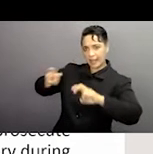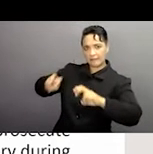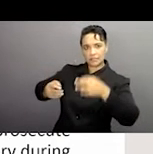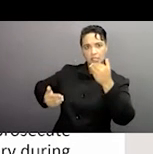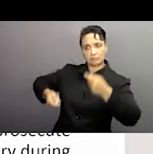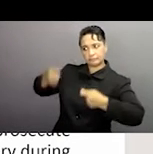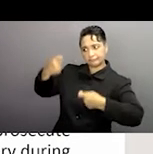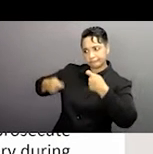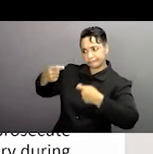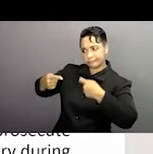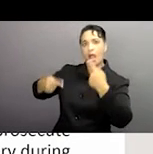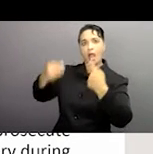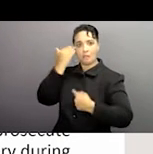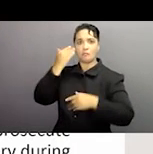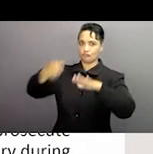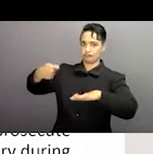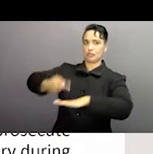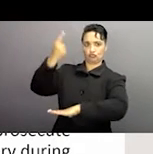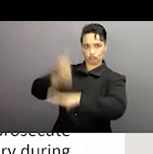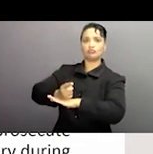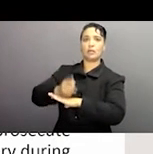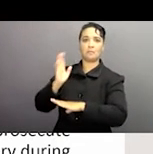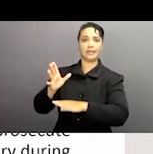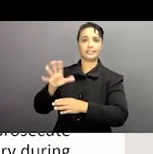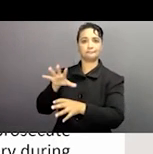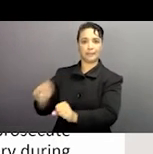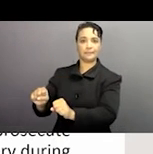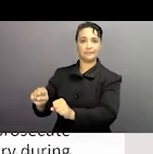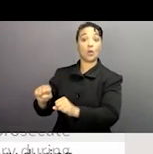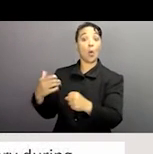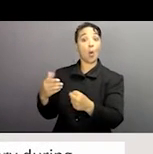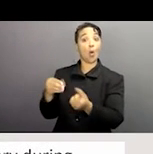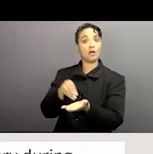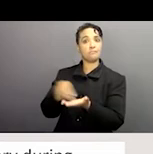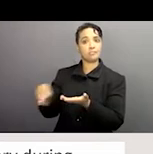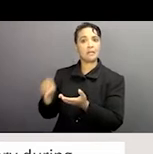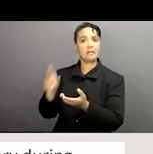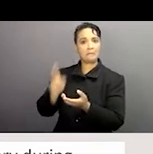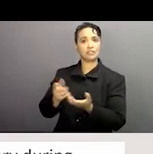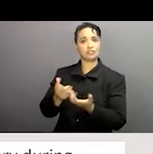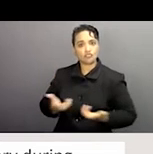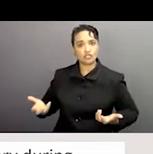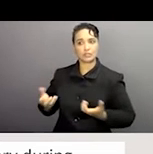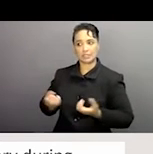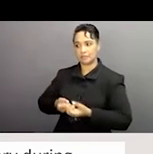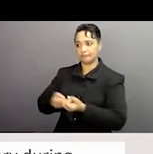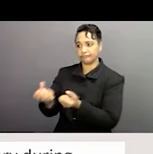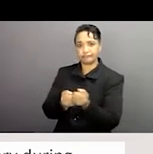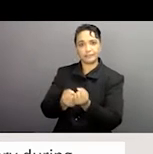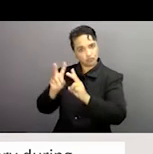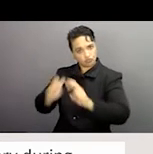et punir aussi les auteurs lors de cette pandémie en allouant en redistribution assez de ressources